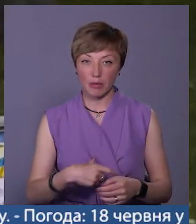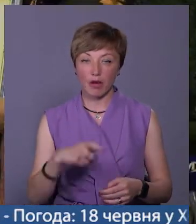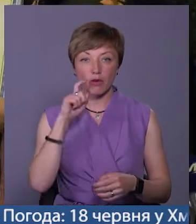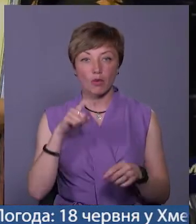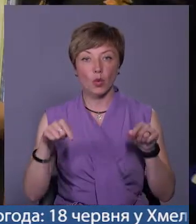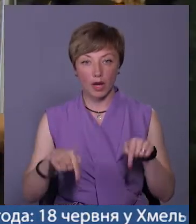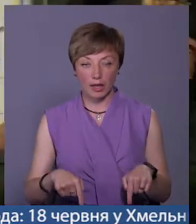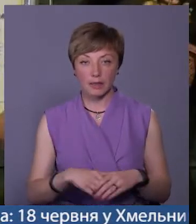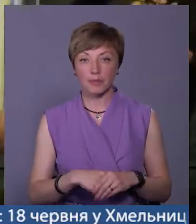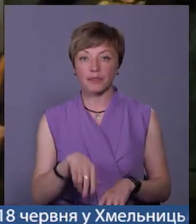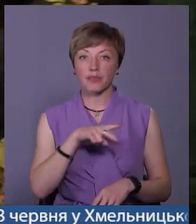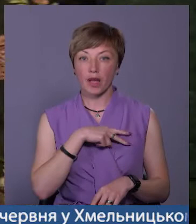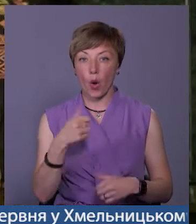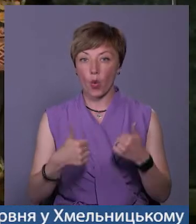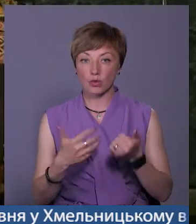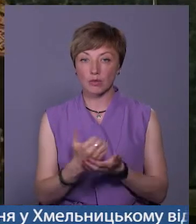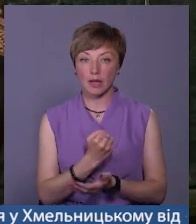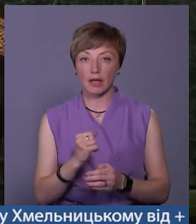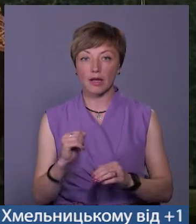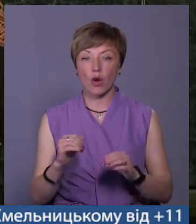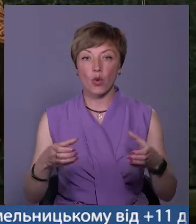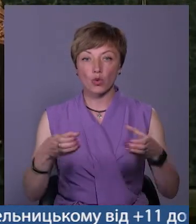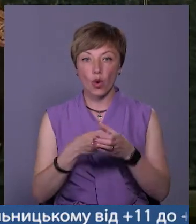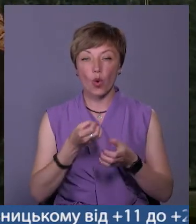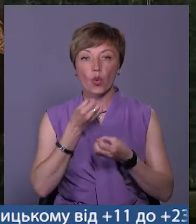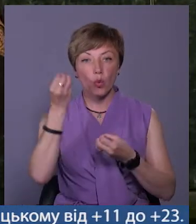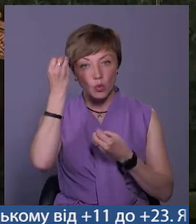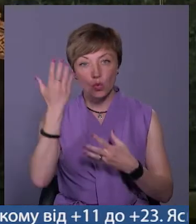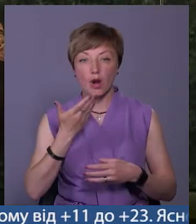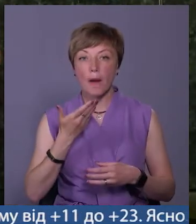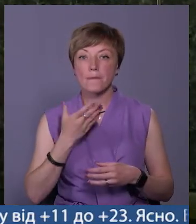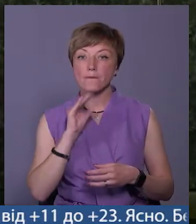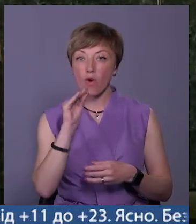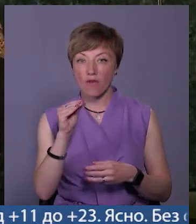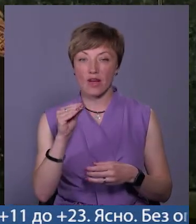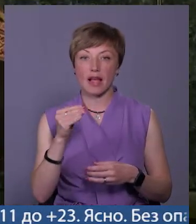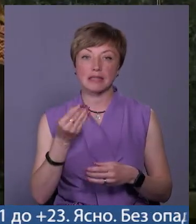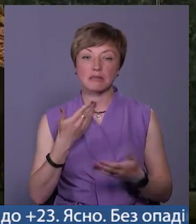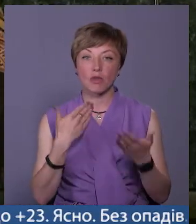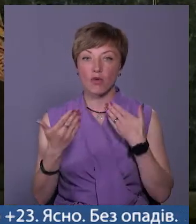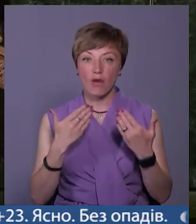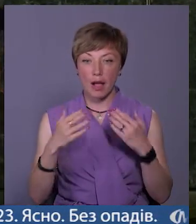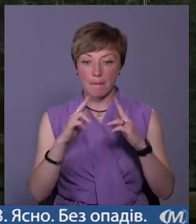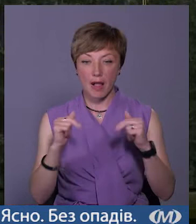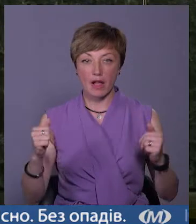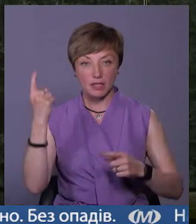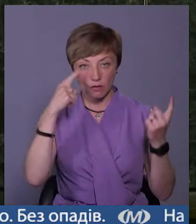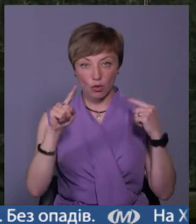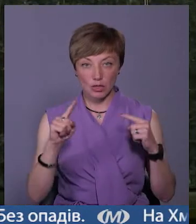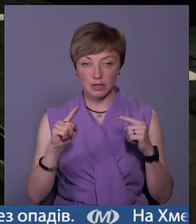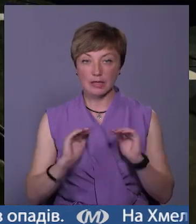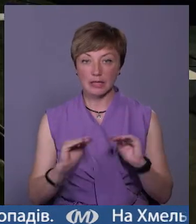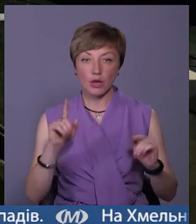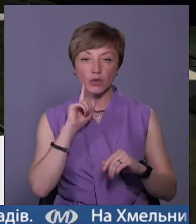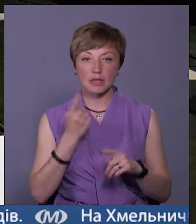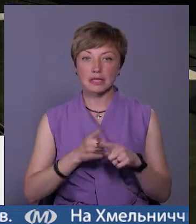Україні. Гран-прі конкурсу здобула вихованка гуртка «Культури мови та спілкування дивограй» «Палац у творчості дітей та юнацтва» Марина Мацеха.